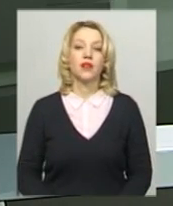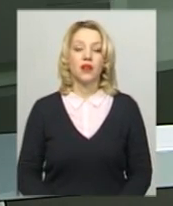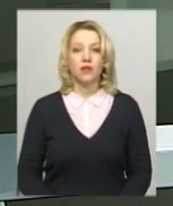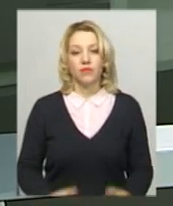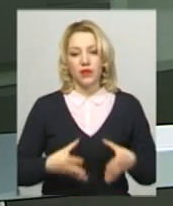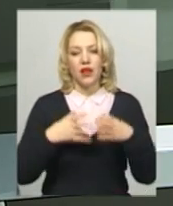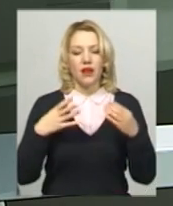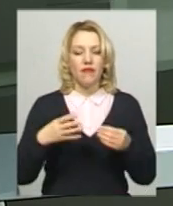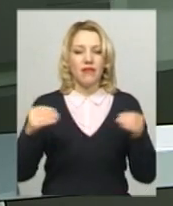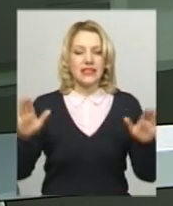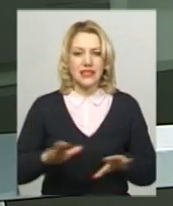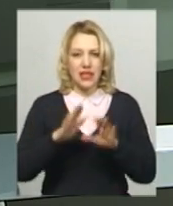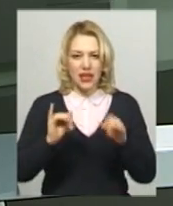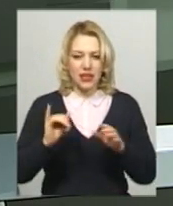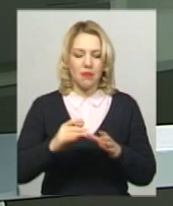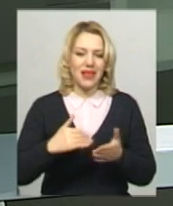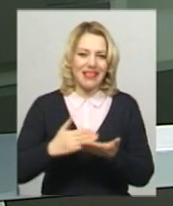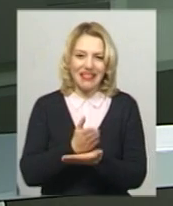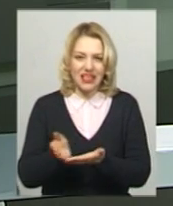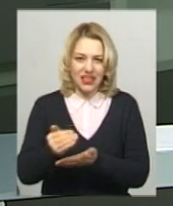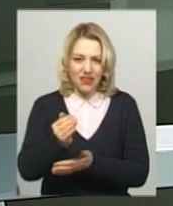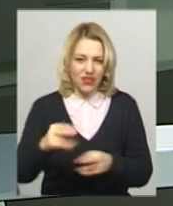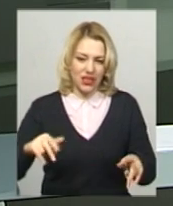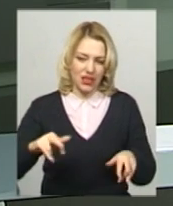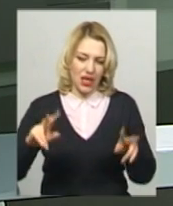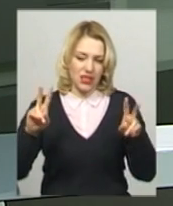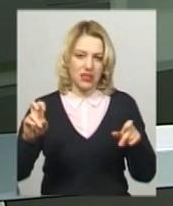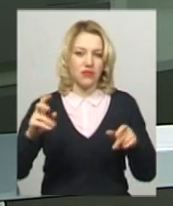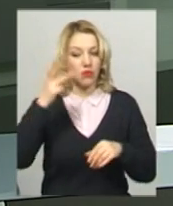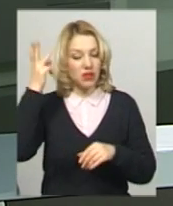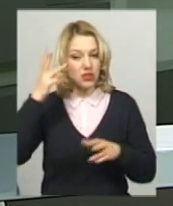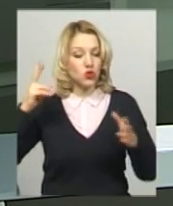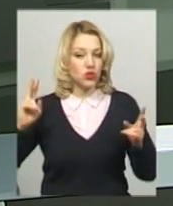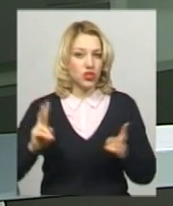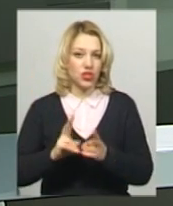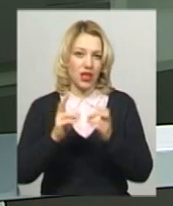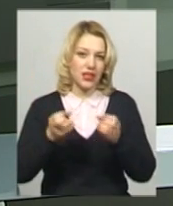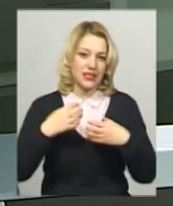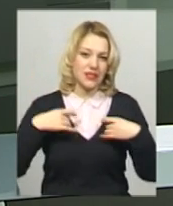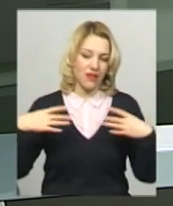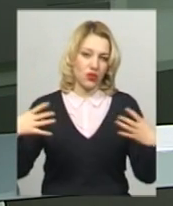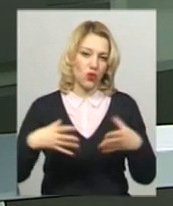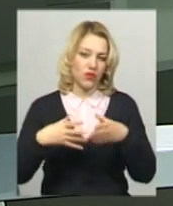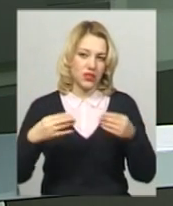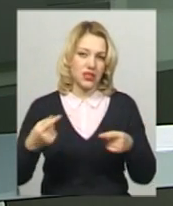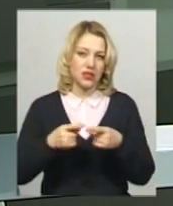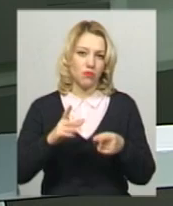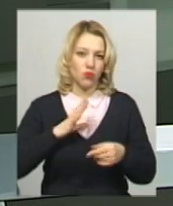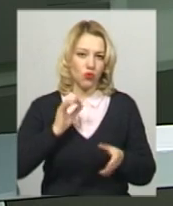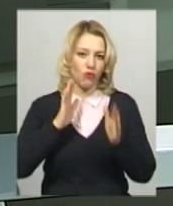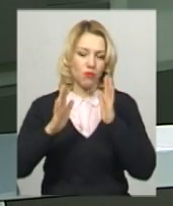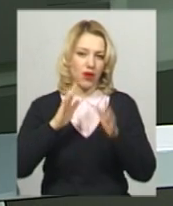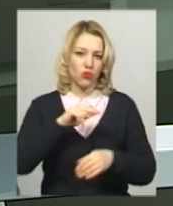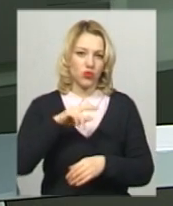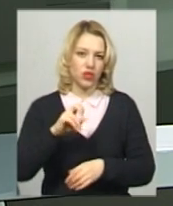Веснянками та кривим танцем у Хмельницькому зустрічали свято весни. Відбулось дійство у міському парку культури та відпочинку імені Михайла